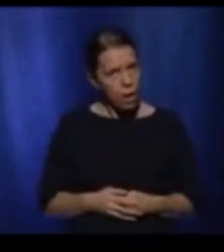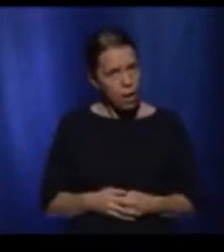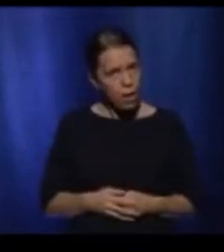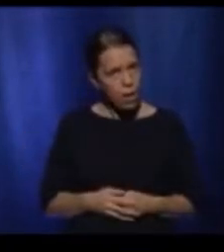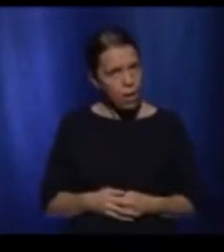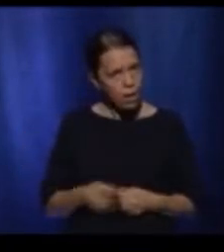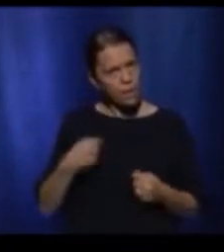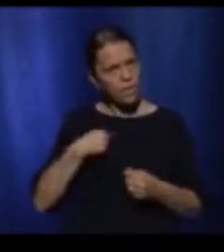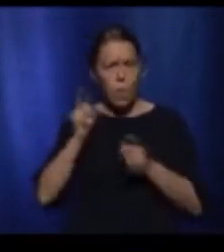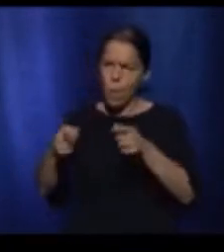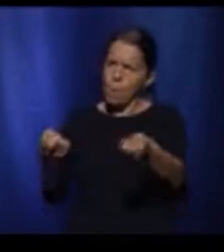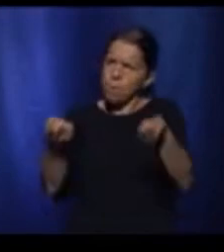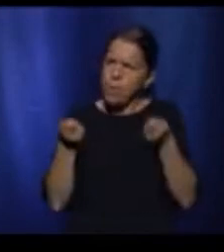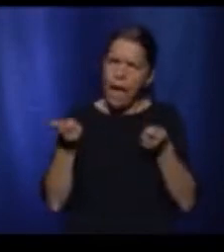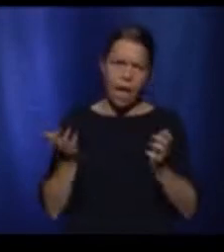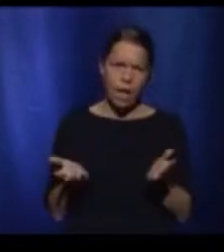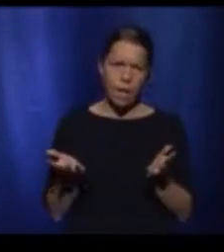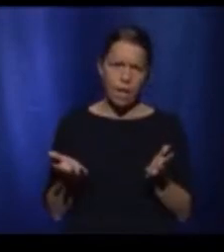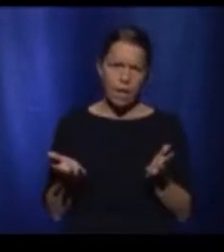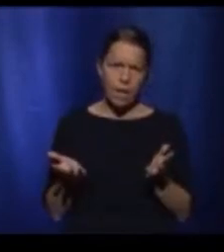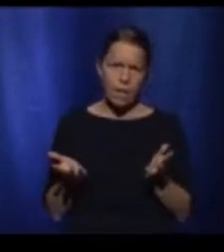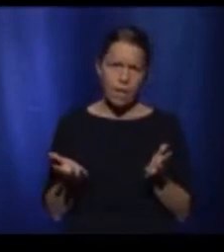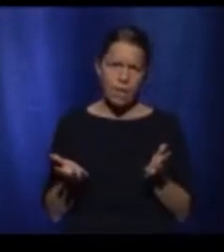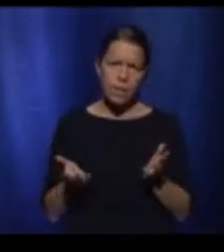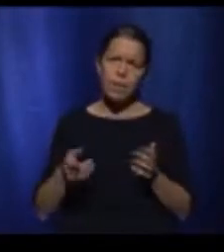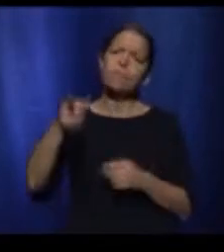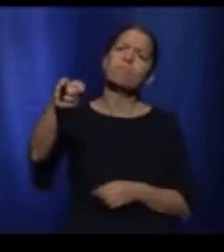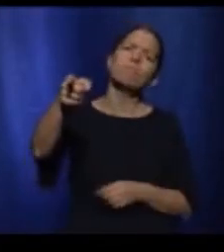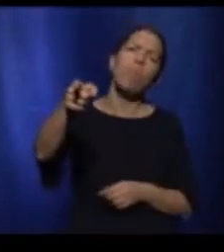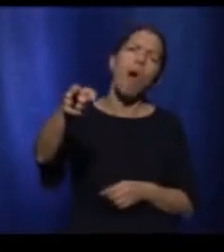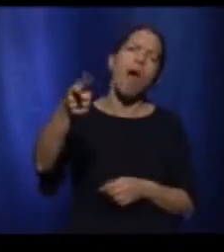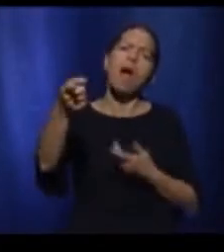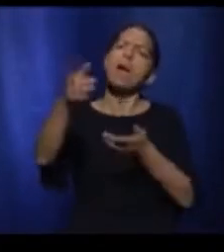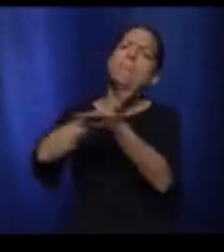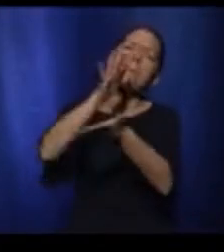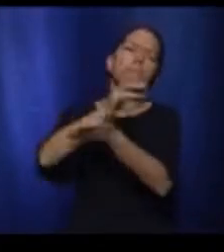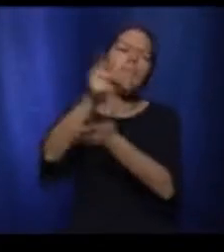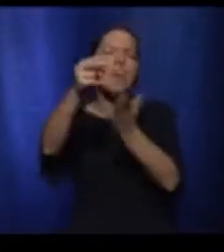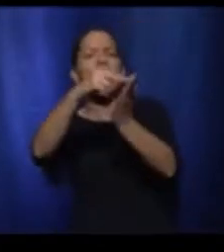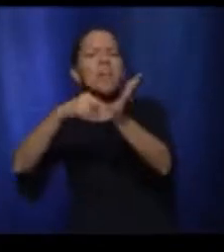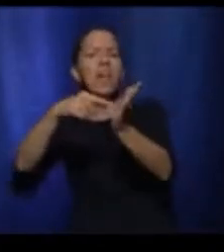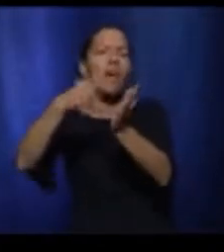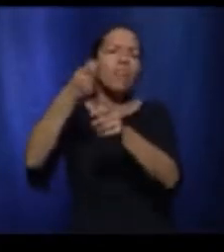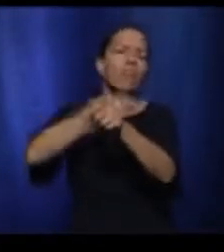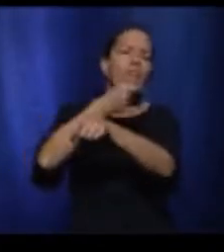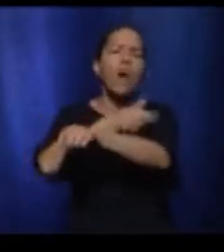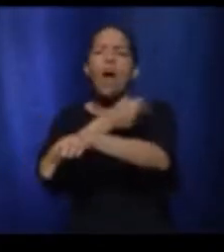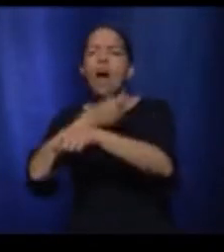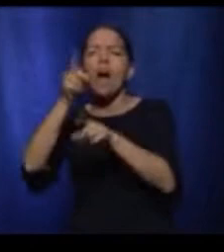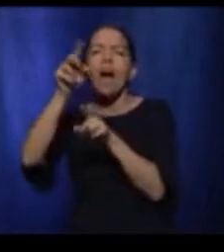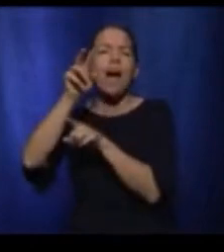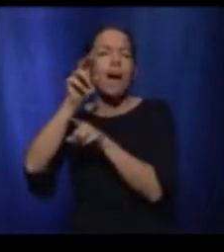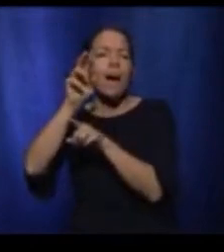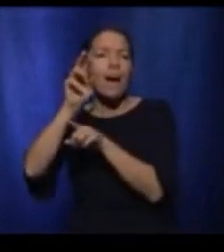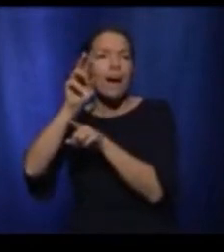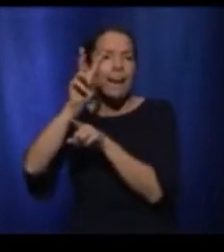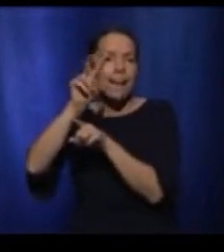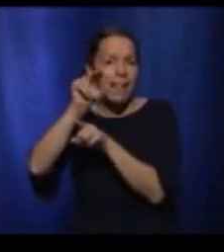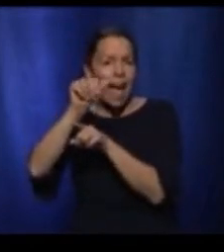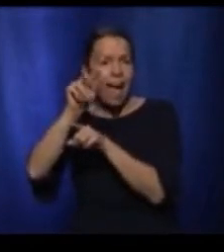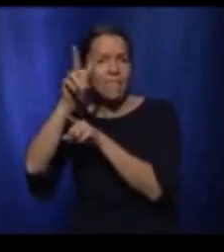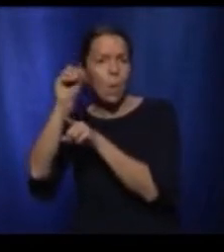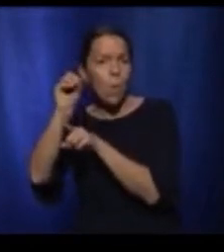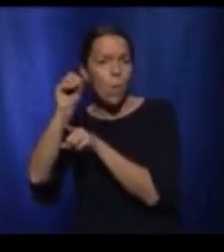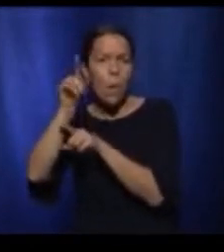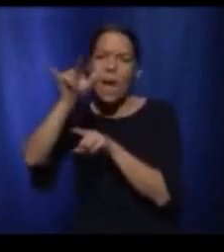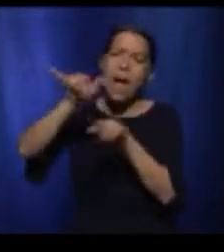document que vous citez parle de confinement. Et puis, comme je l'expliquais tantôt, on est